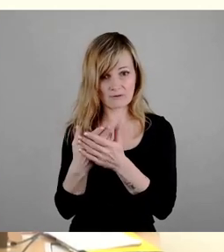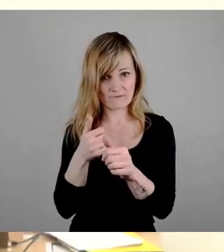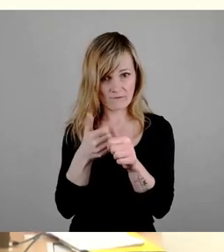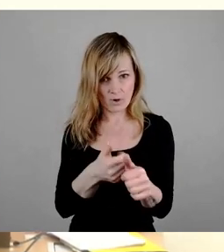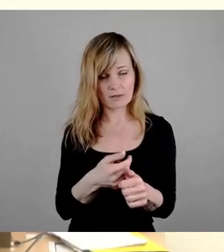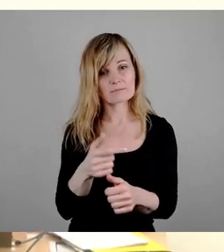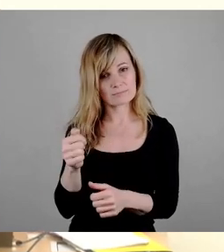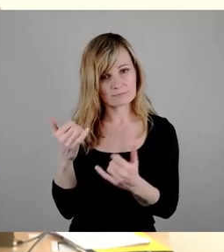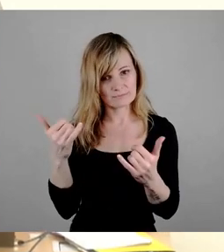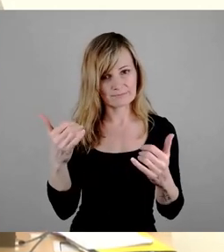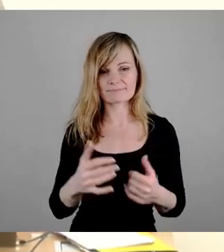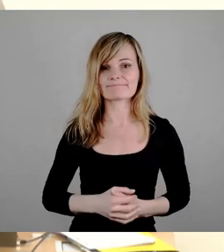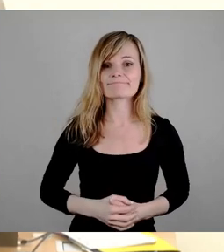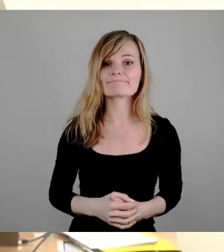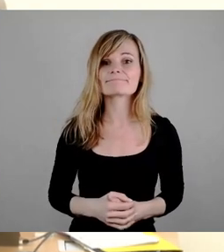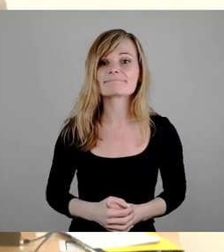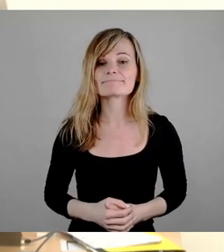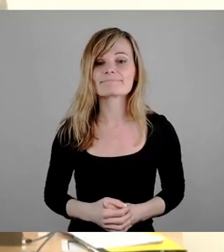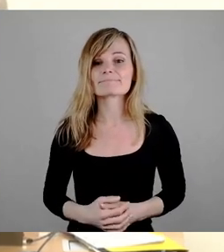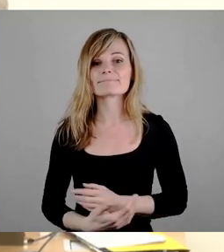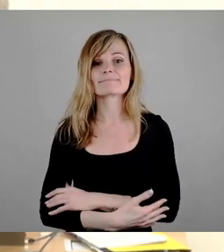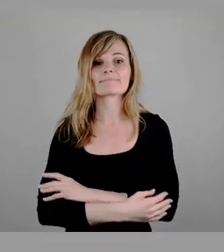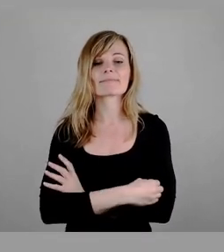den bitte ich um das Stimmzeichen.